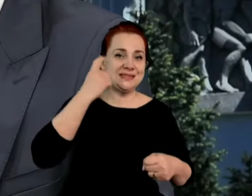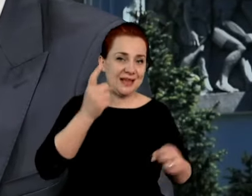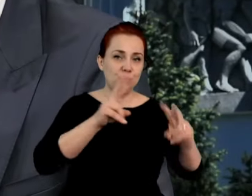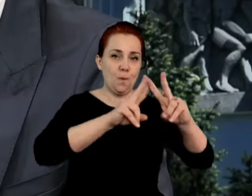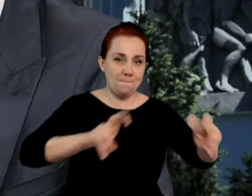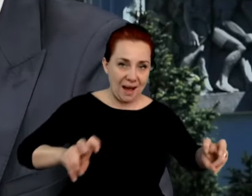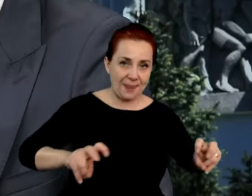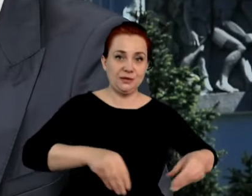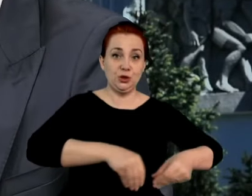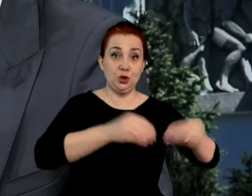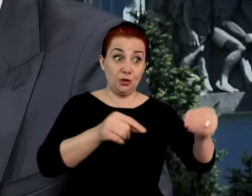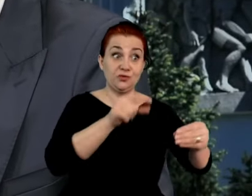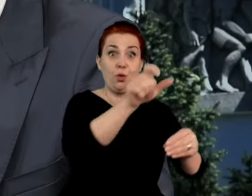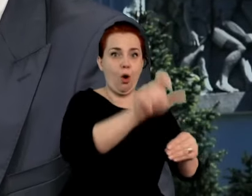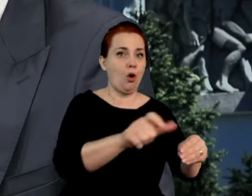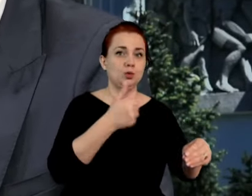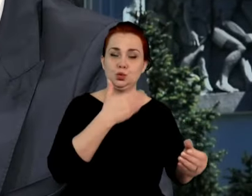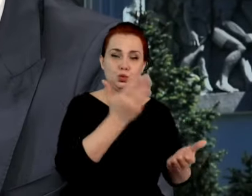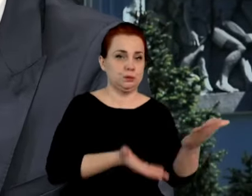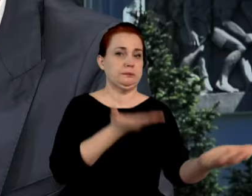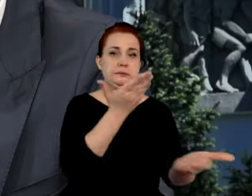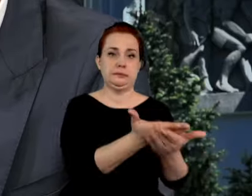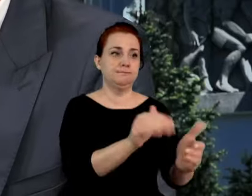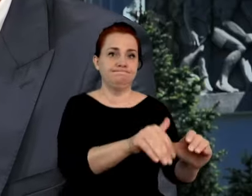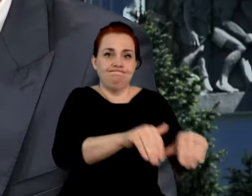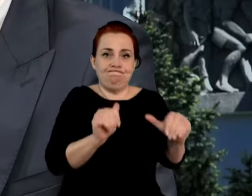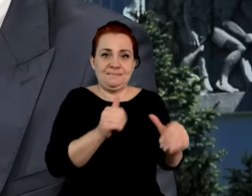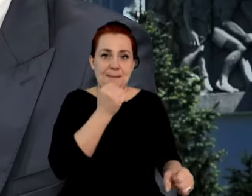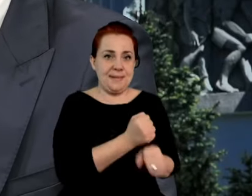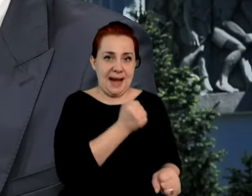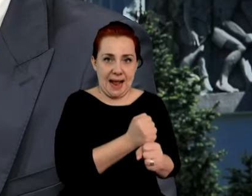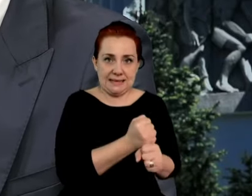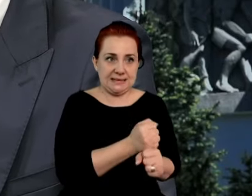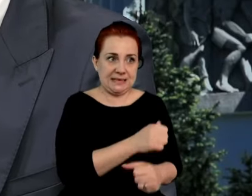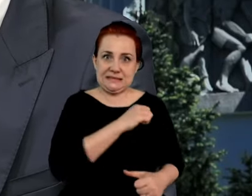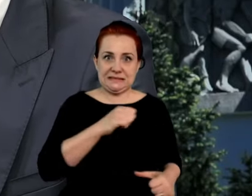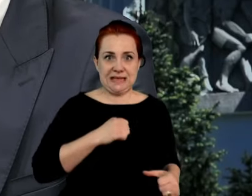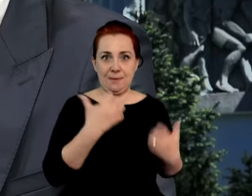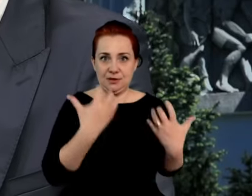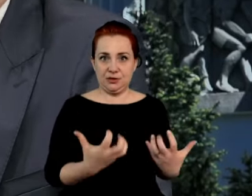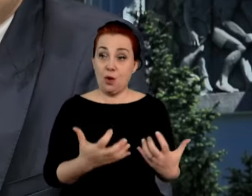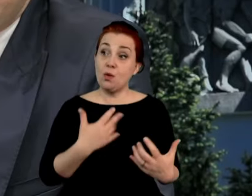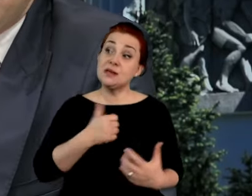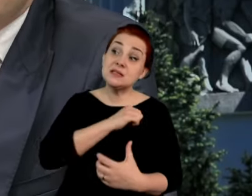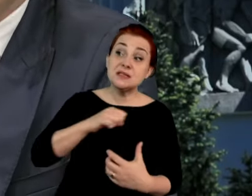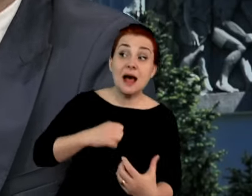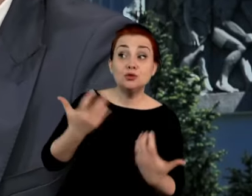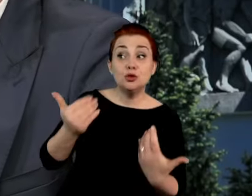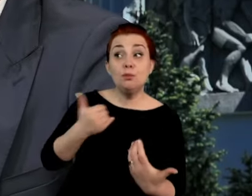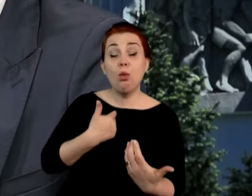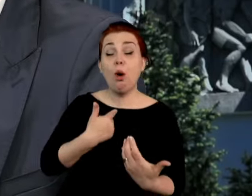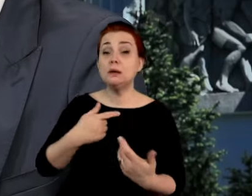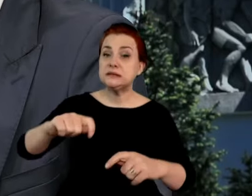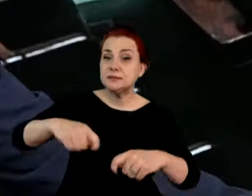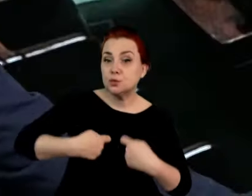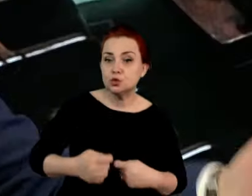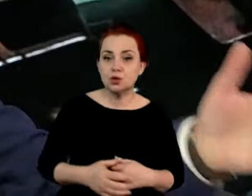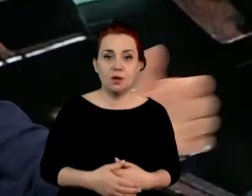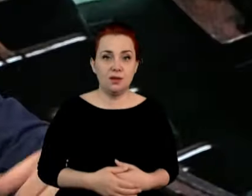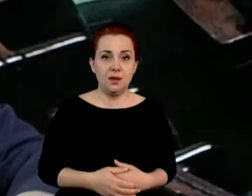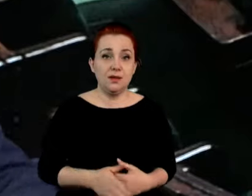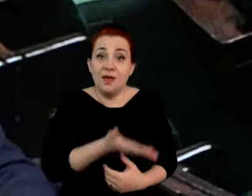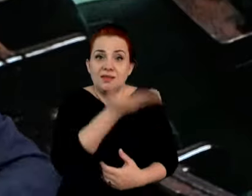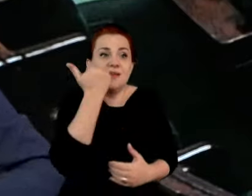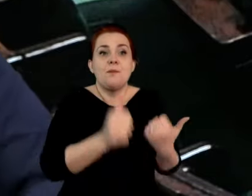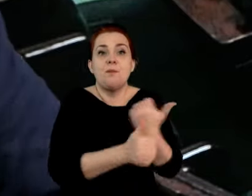Żalek, z Partii Republikańskiej podał się do dymisji. Sam czy został zmuszony? Ja nie wiem, jakie były kuluary. Podał się do dymisji.